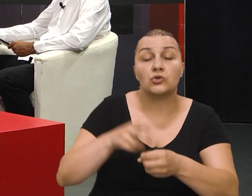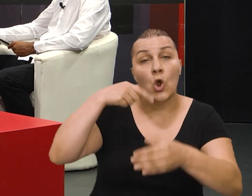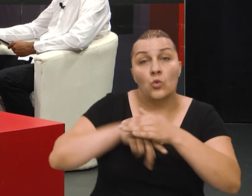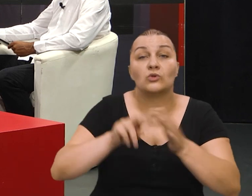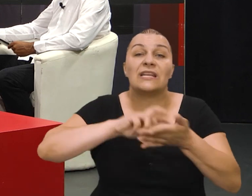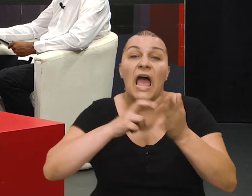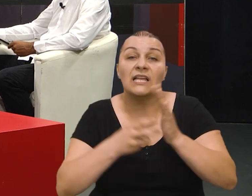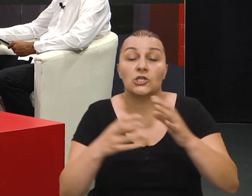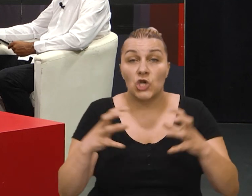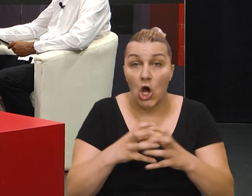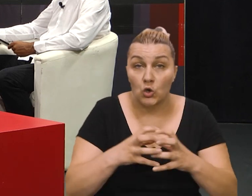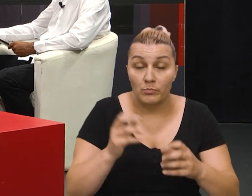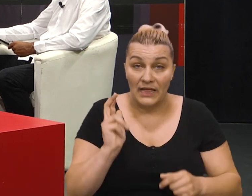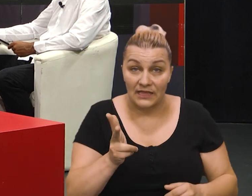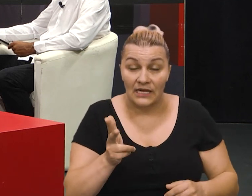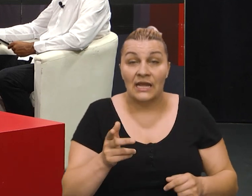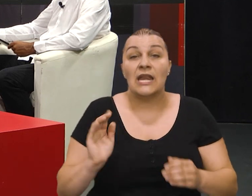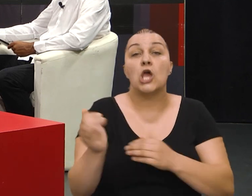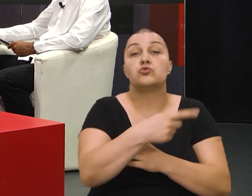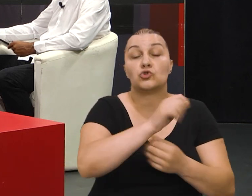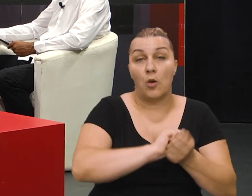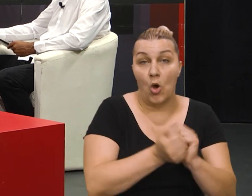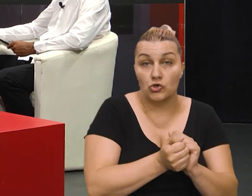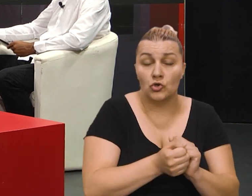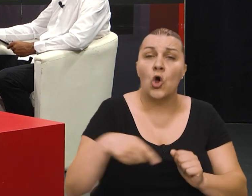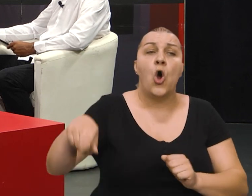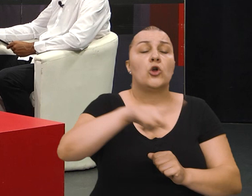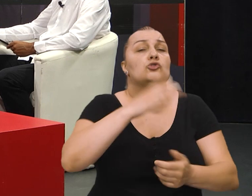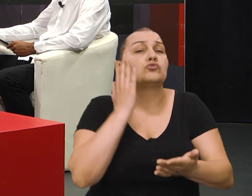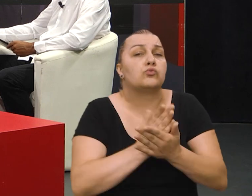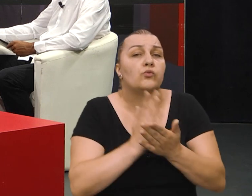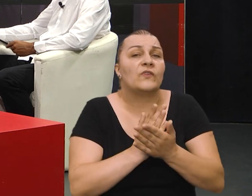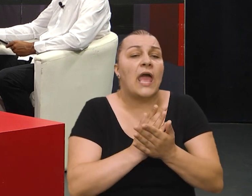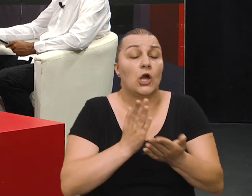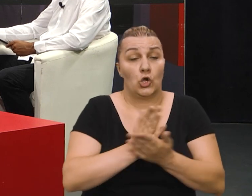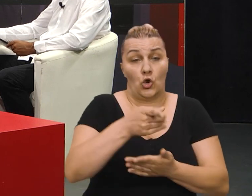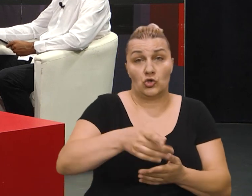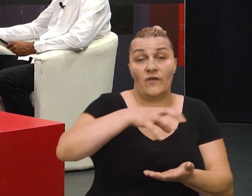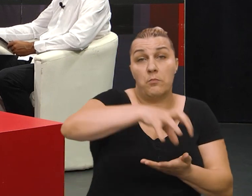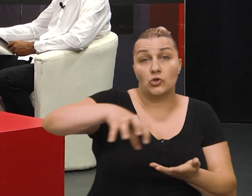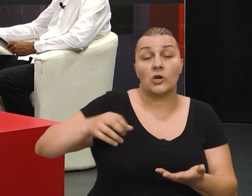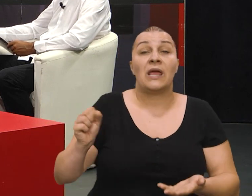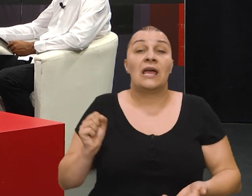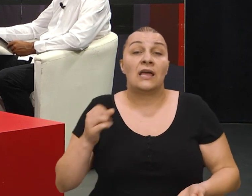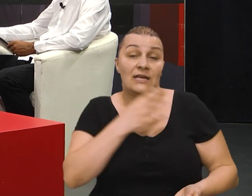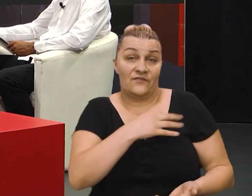sudionik unutar taktičke grupe 3, dolje na samom južnom bojištu. Tako da su oni uvijek kroz posrobje Hrvatske vojske,